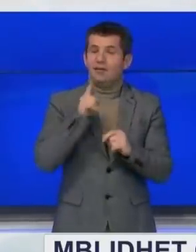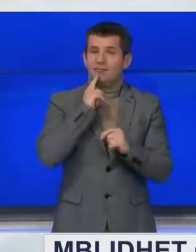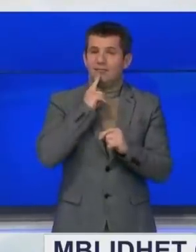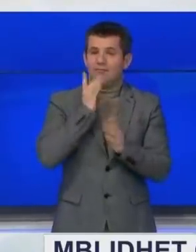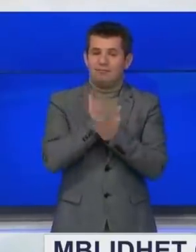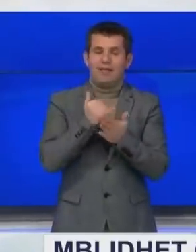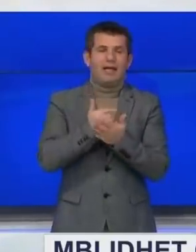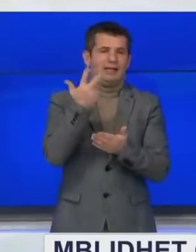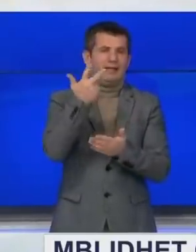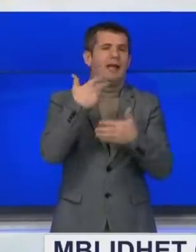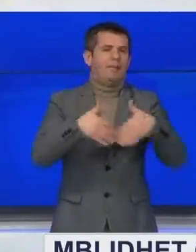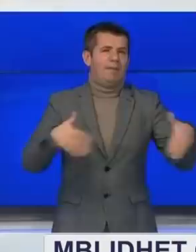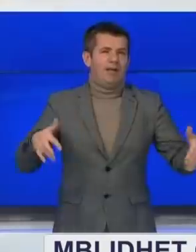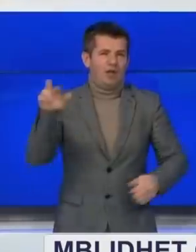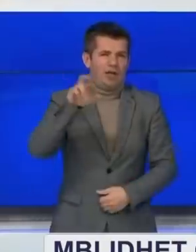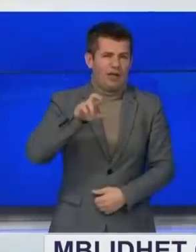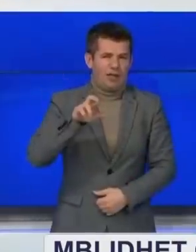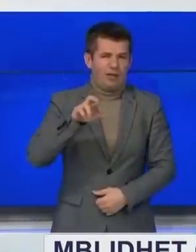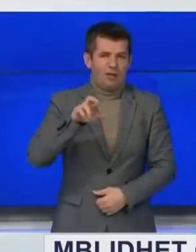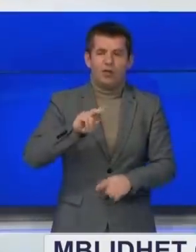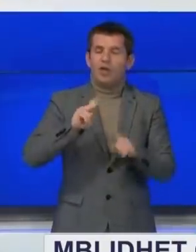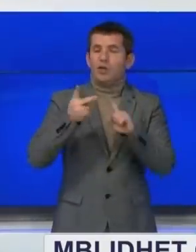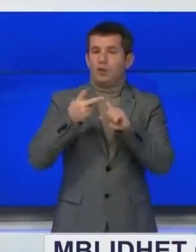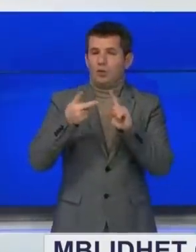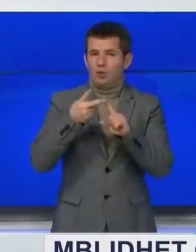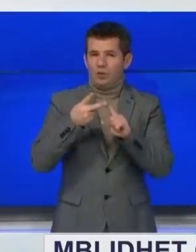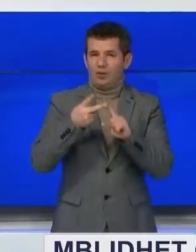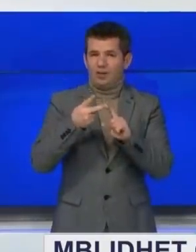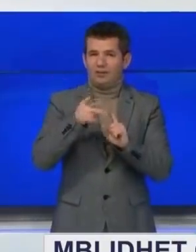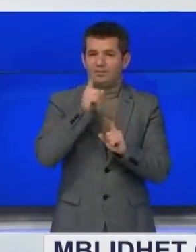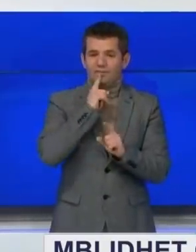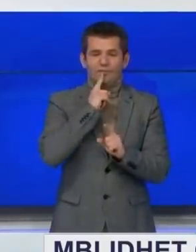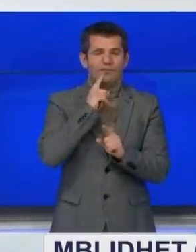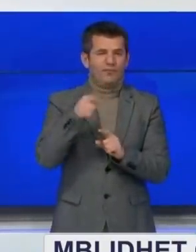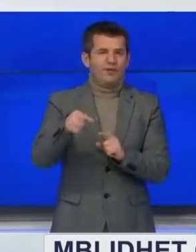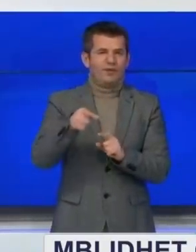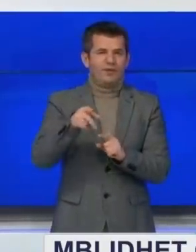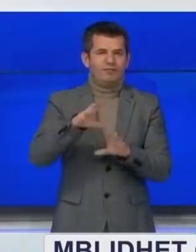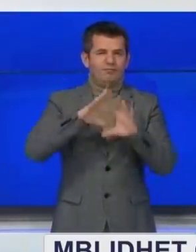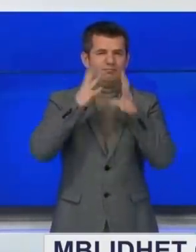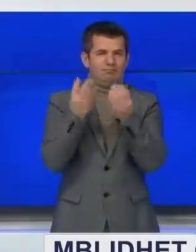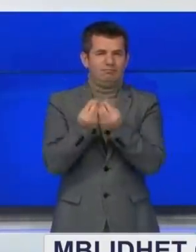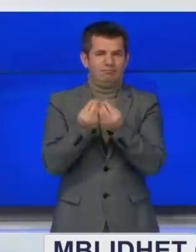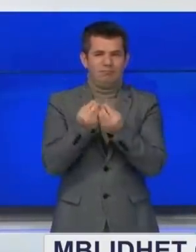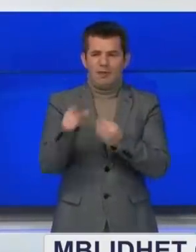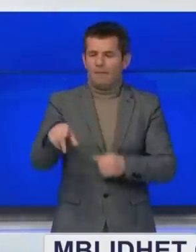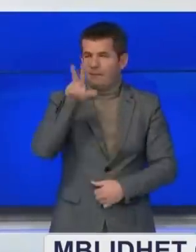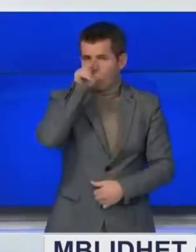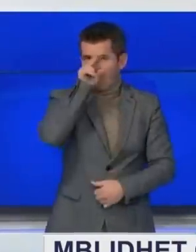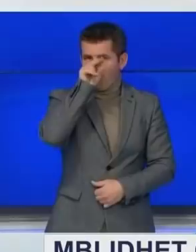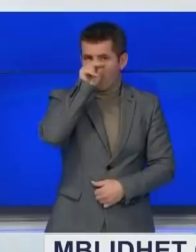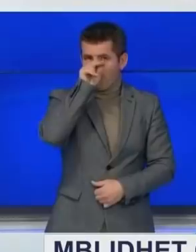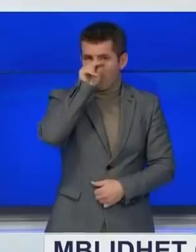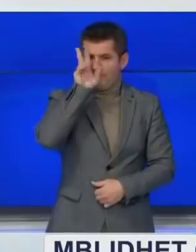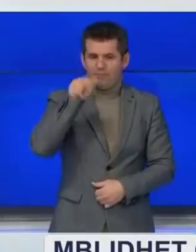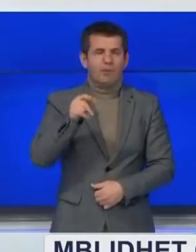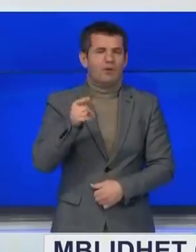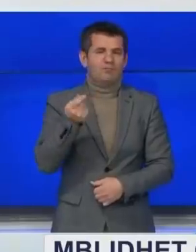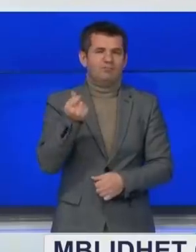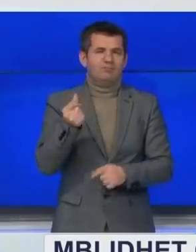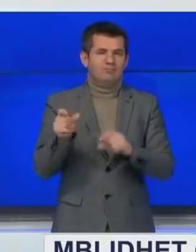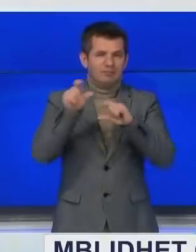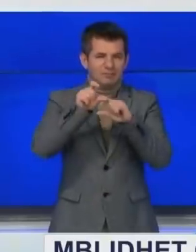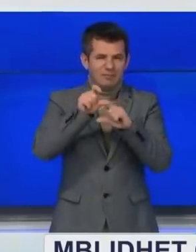ndohen 3 milion euro. Në pikën e dytë për sektorin e sigurisë, përkacisht zyrtarët policor, ndohen mjetët e